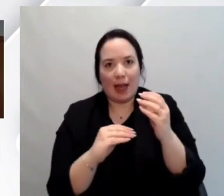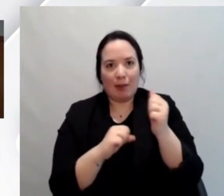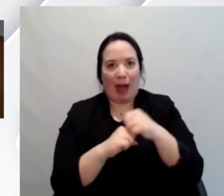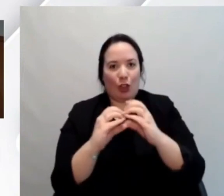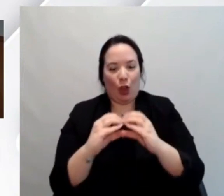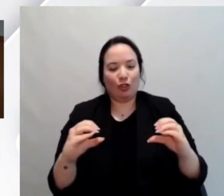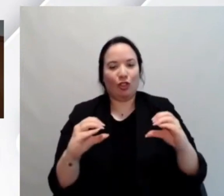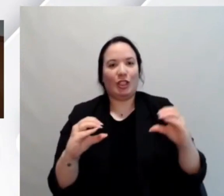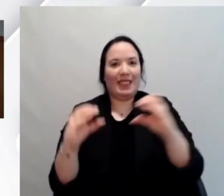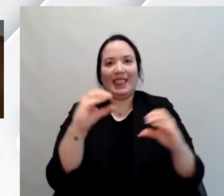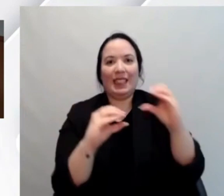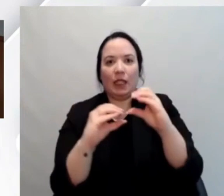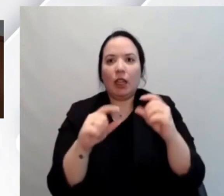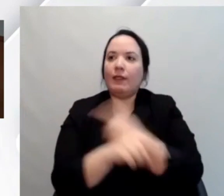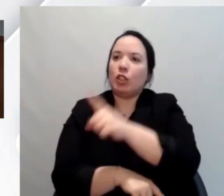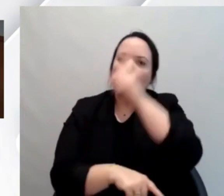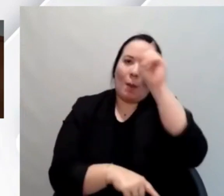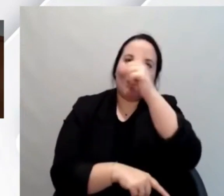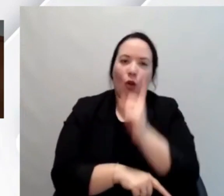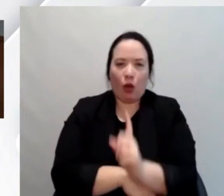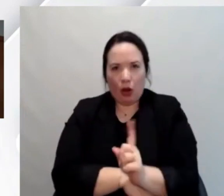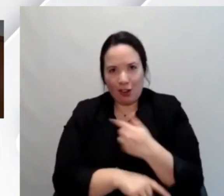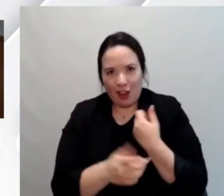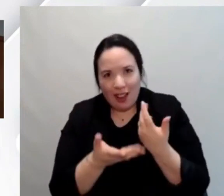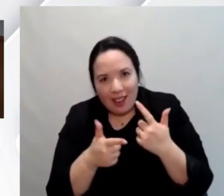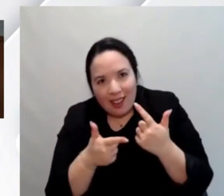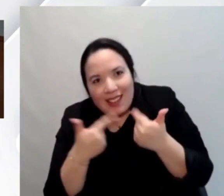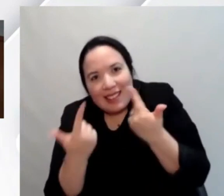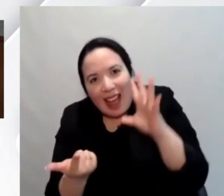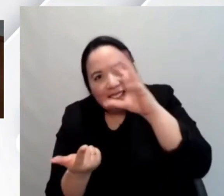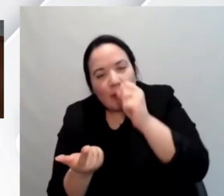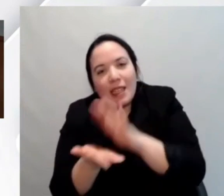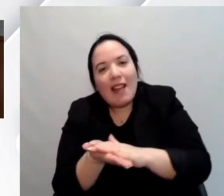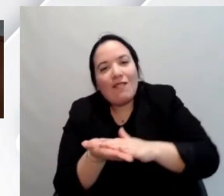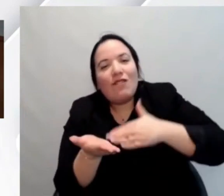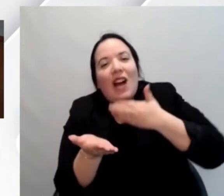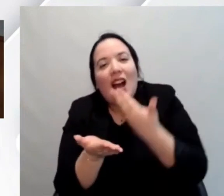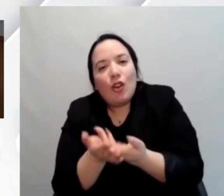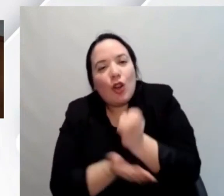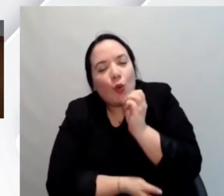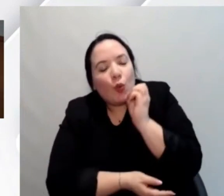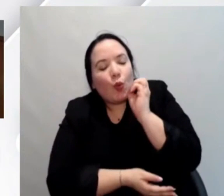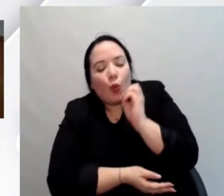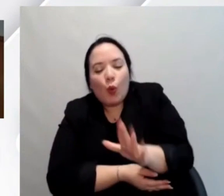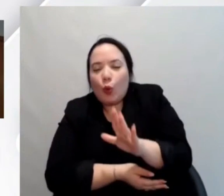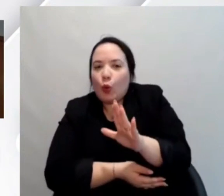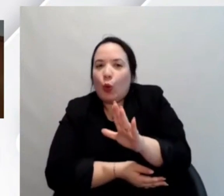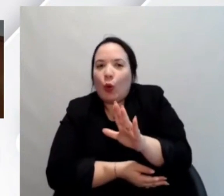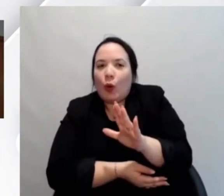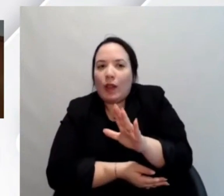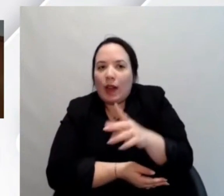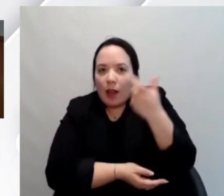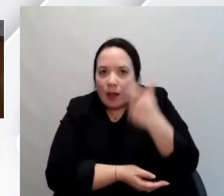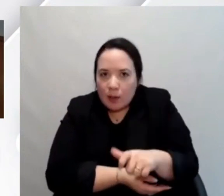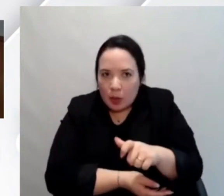altri non reinventare la ruota ogni volta far capire il valore culturale di tutto questo approccio open che sta dietro e far progettare in open